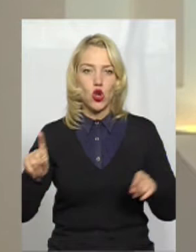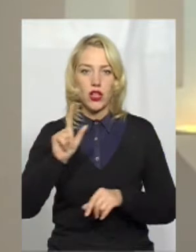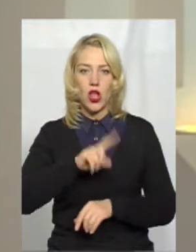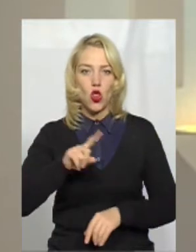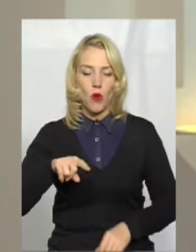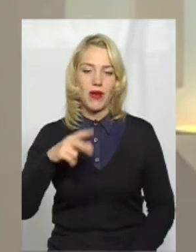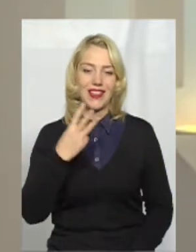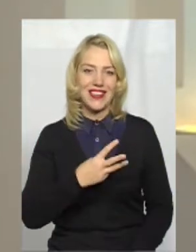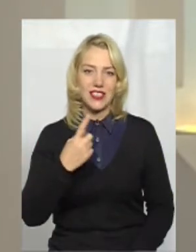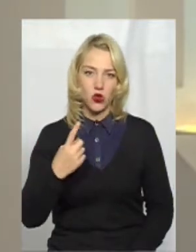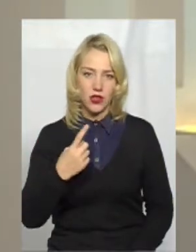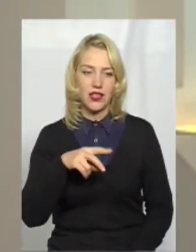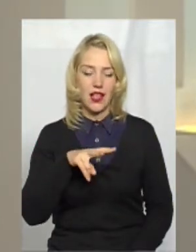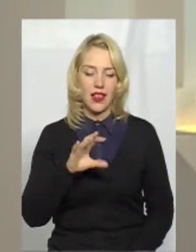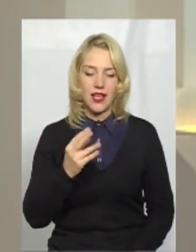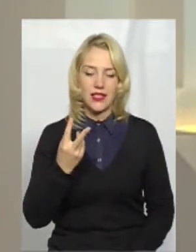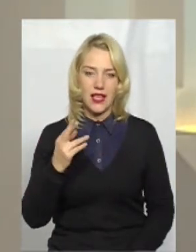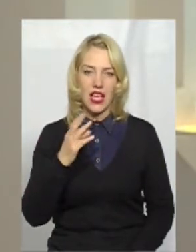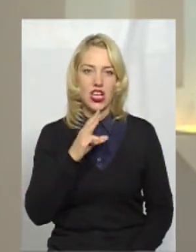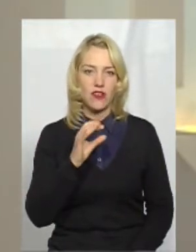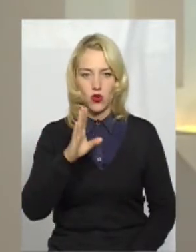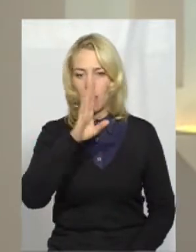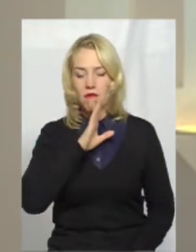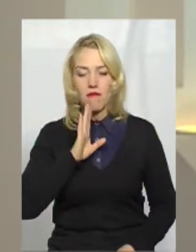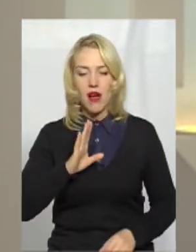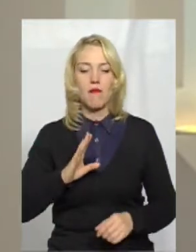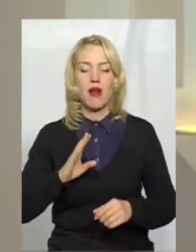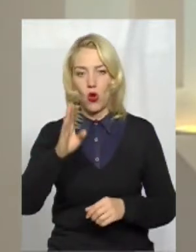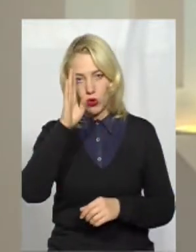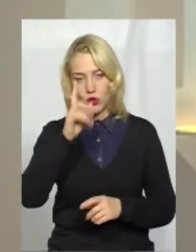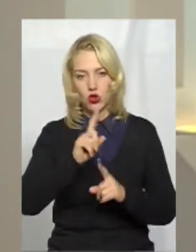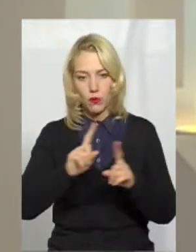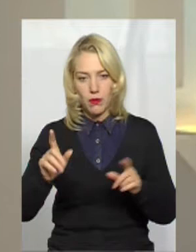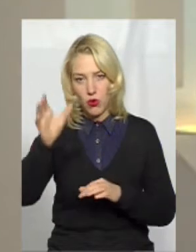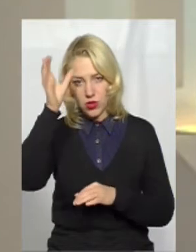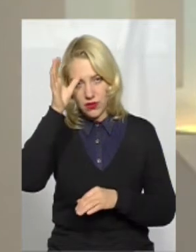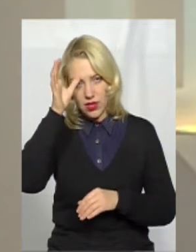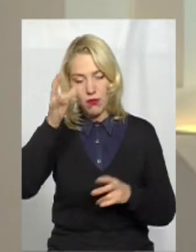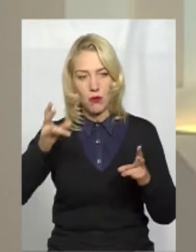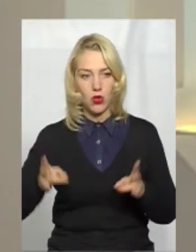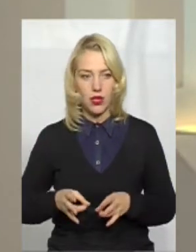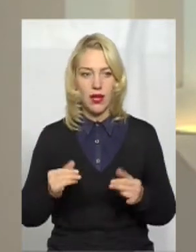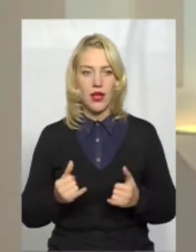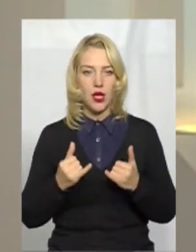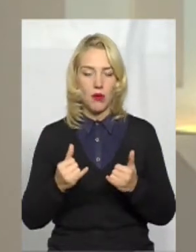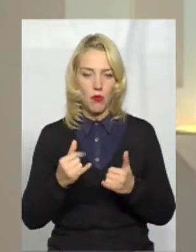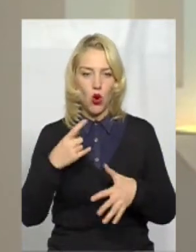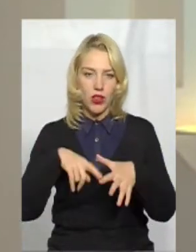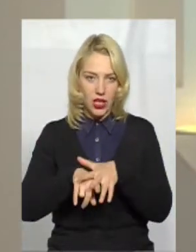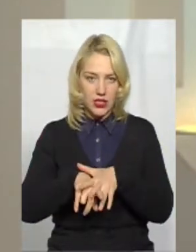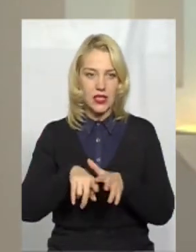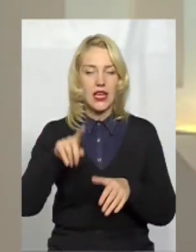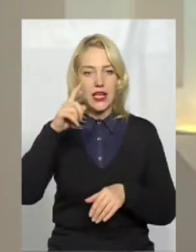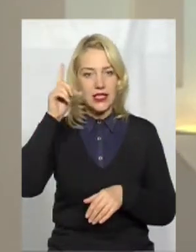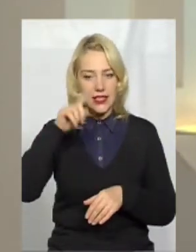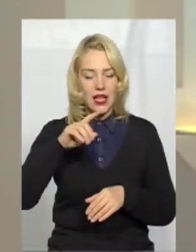31 Леся Шевчук. Мама хлопчика з особливими освітніми потребами. І про інклюзію знає, не що